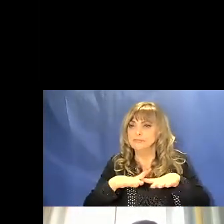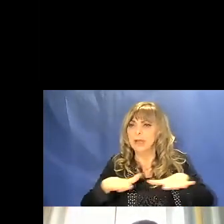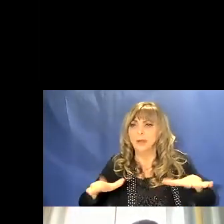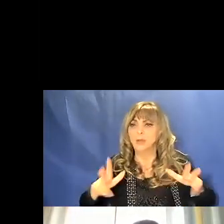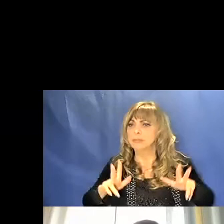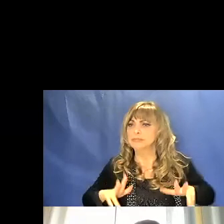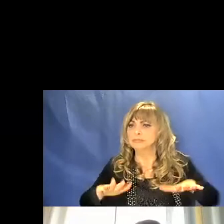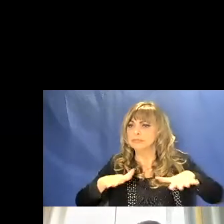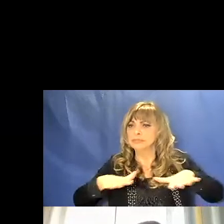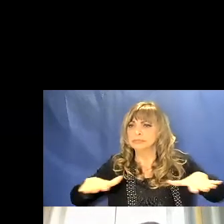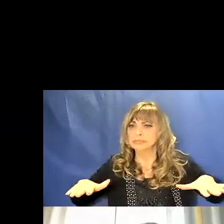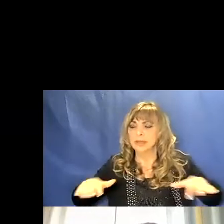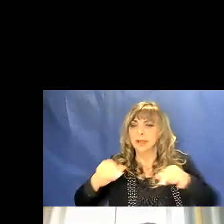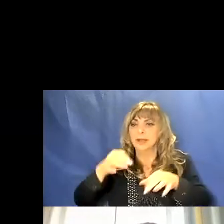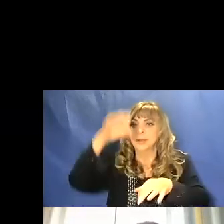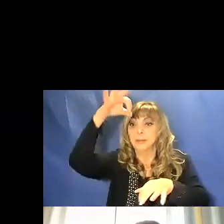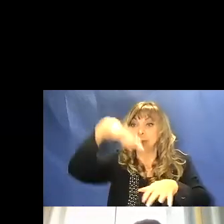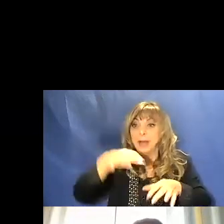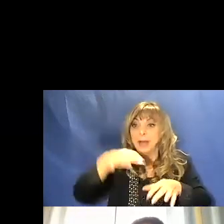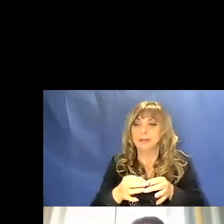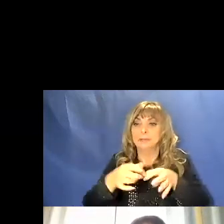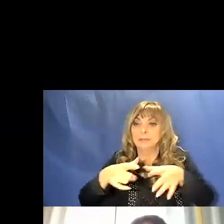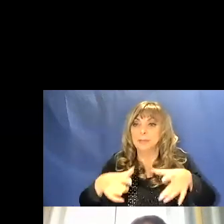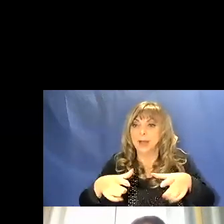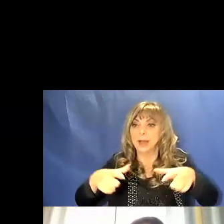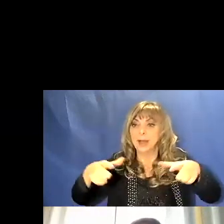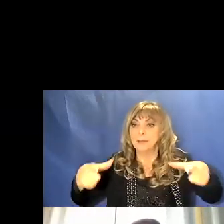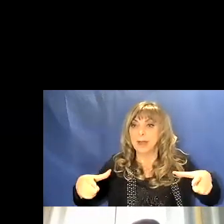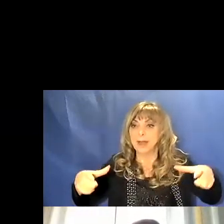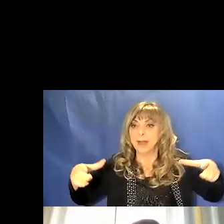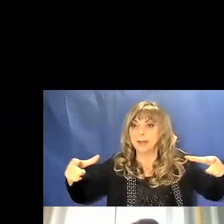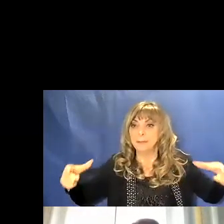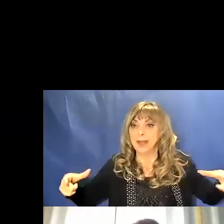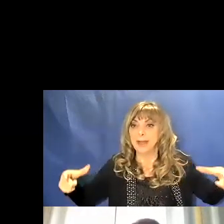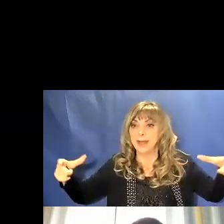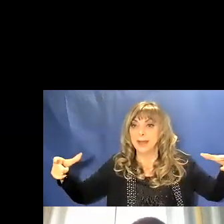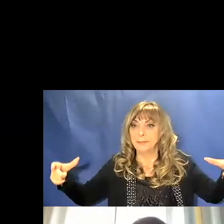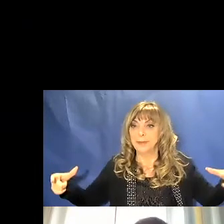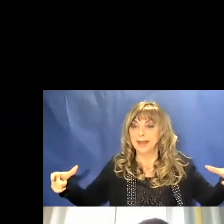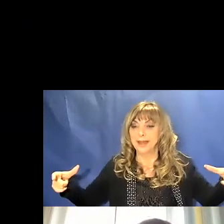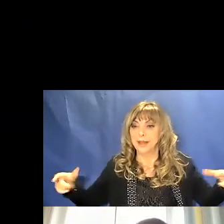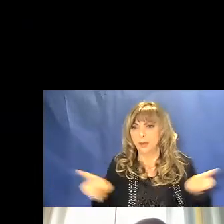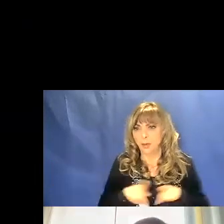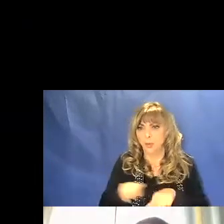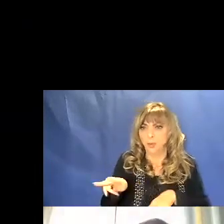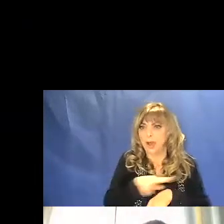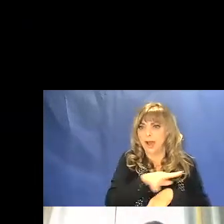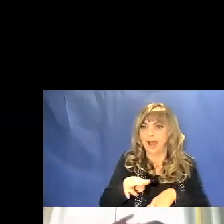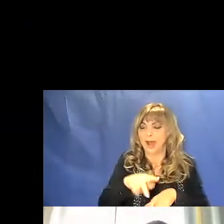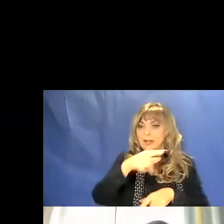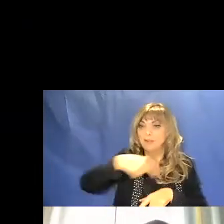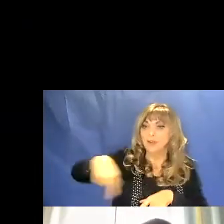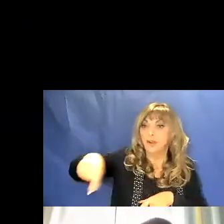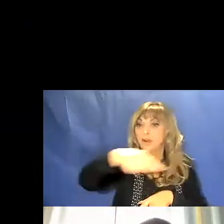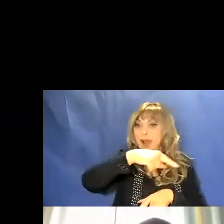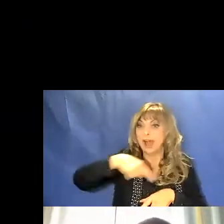genera una perturbazione che si propaga con simmetria circolare. Ad alzarsi, ad